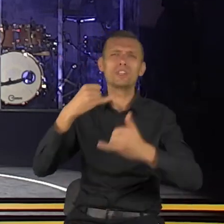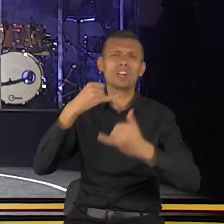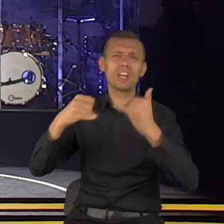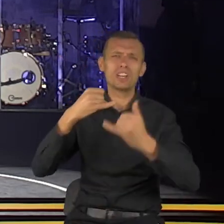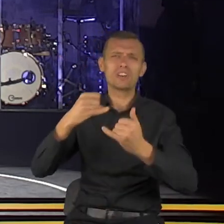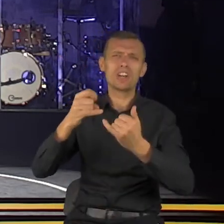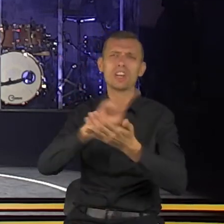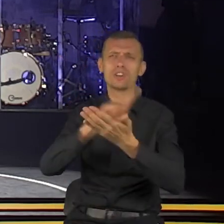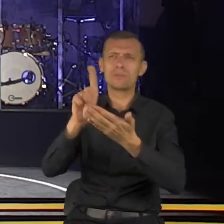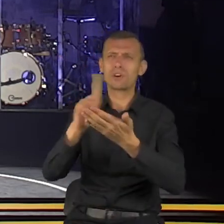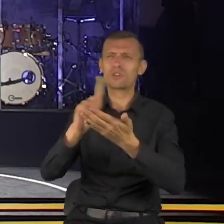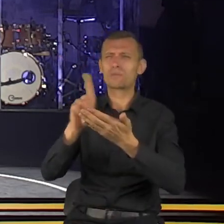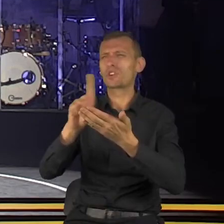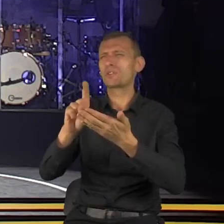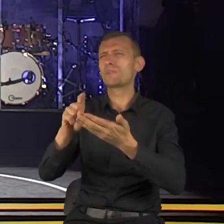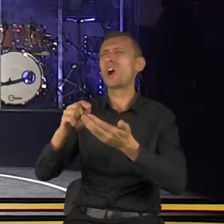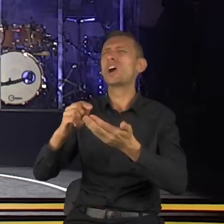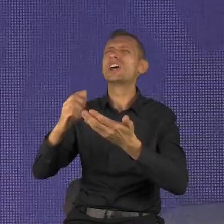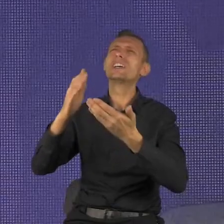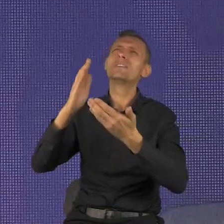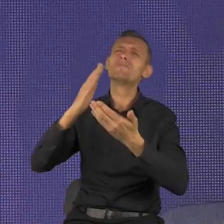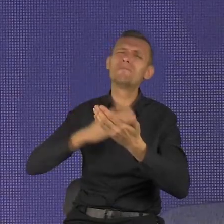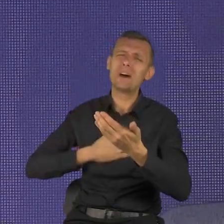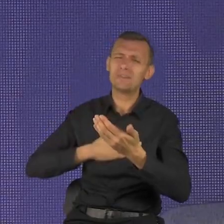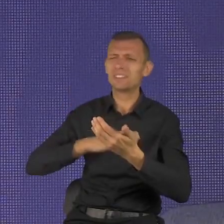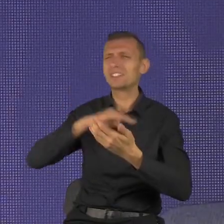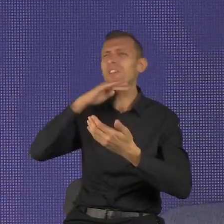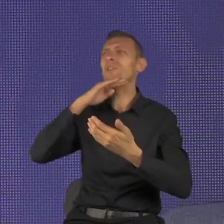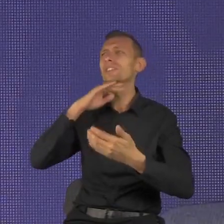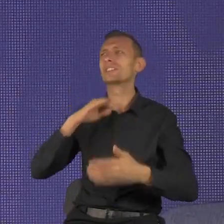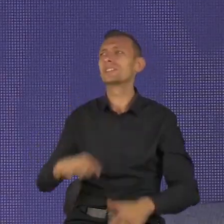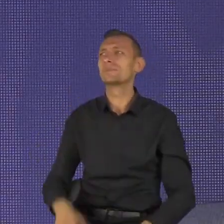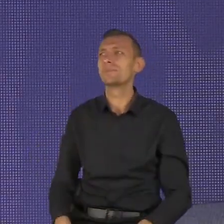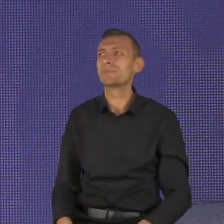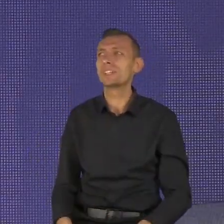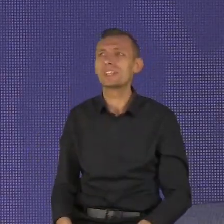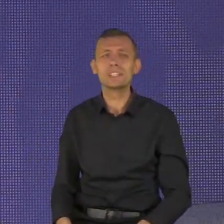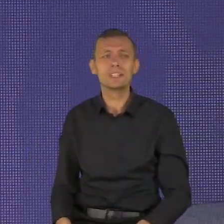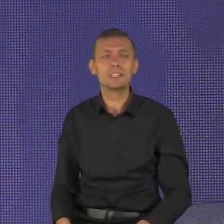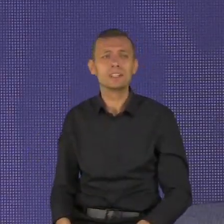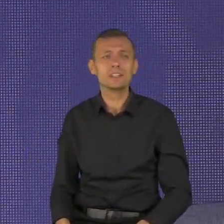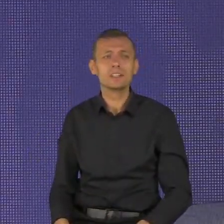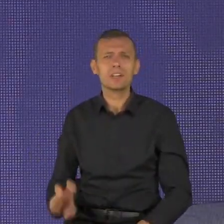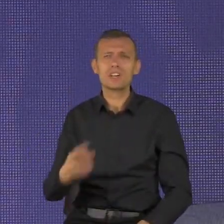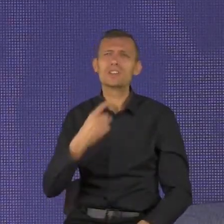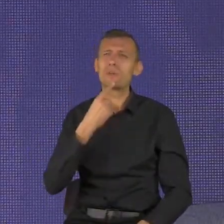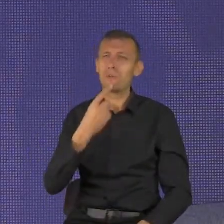co teraz powiem, będzie totalnie przeciwne tego, co nas naucza współczesna kultura.